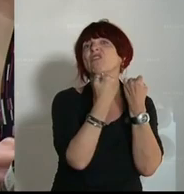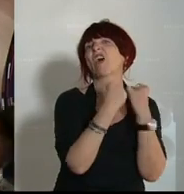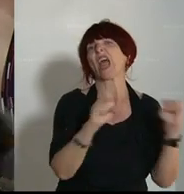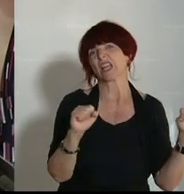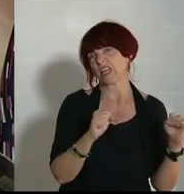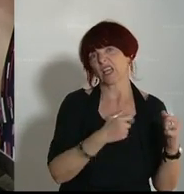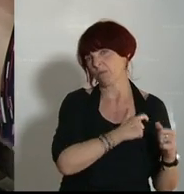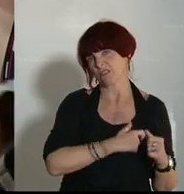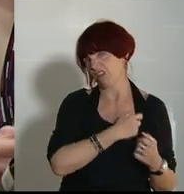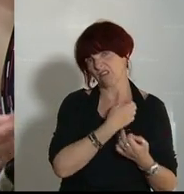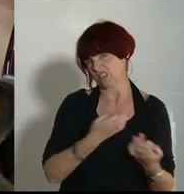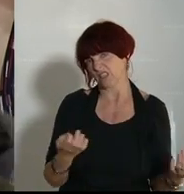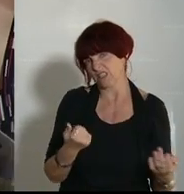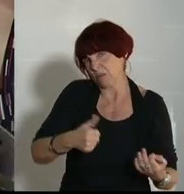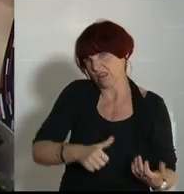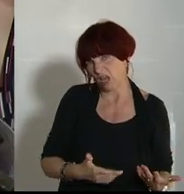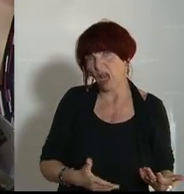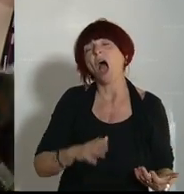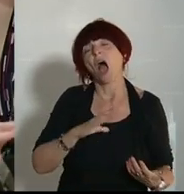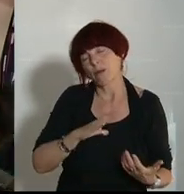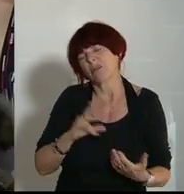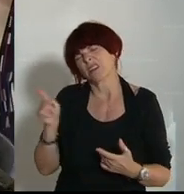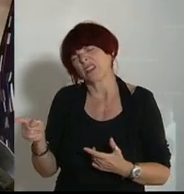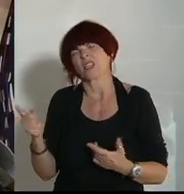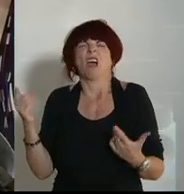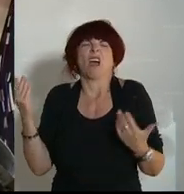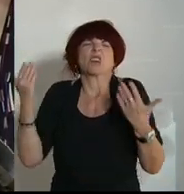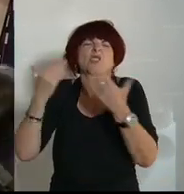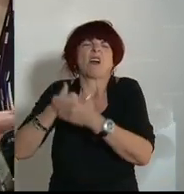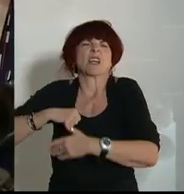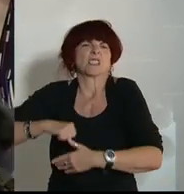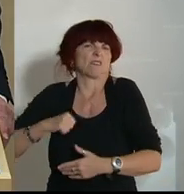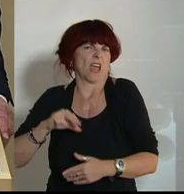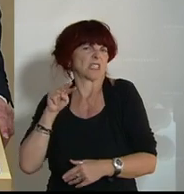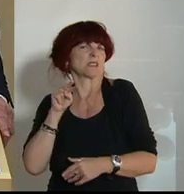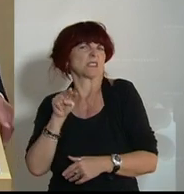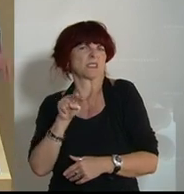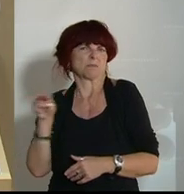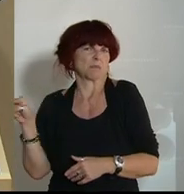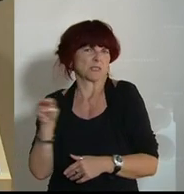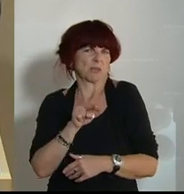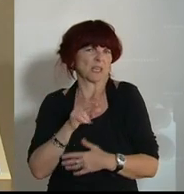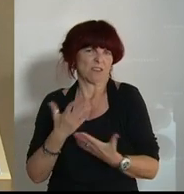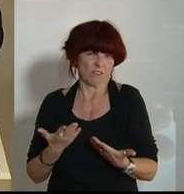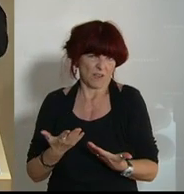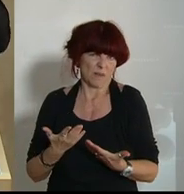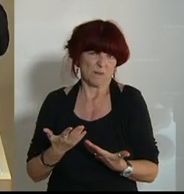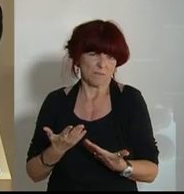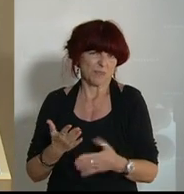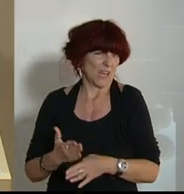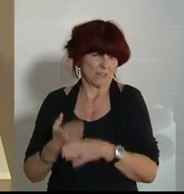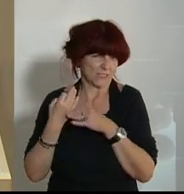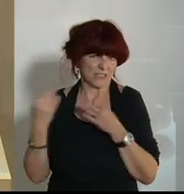aber ich denke, das ist eine Schwarz-Weiß-Betrachtung, die sowieso also überhaupt nichts bringt. Ich möchte nur, ich möchte nur,